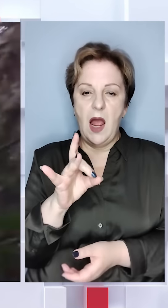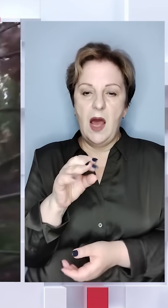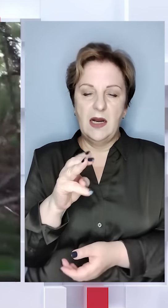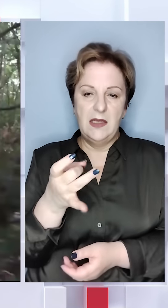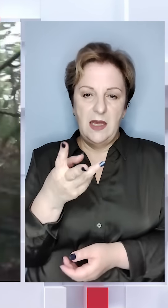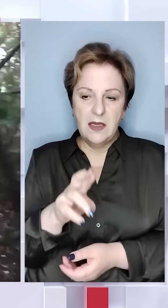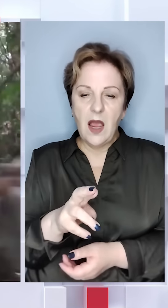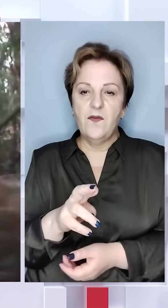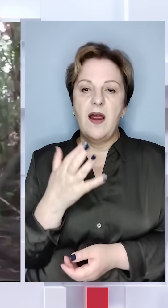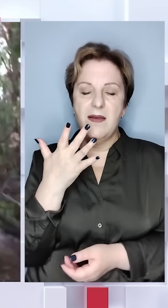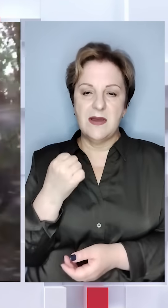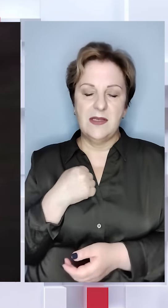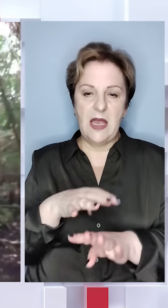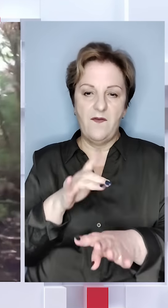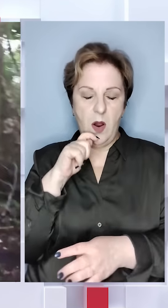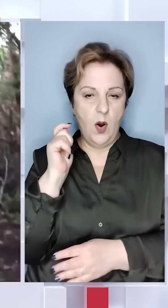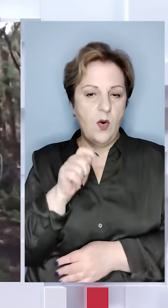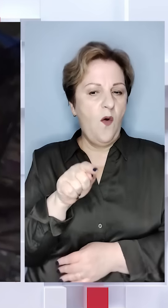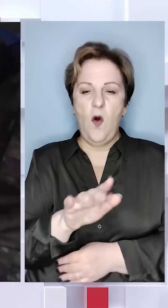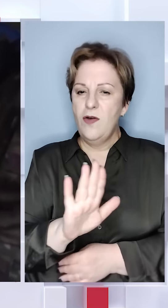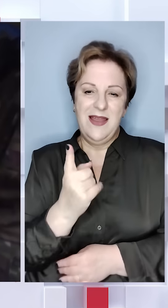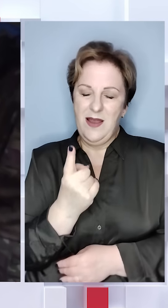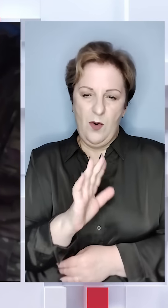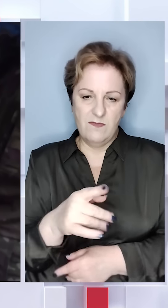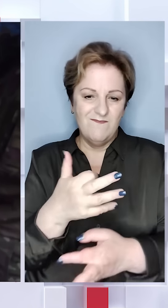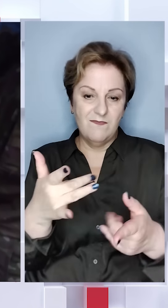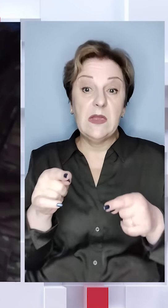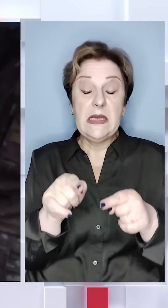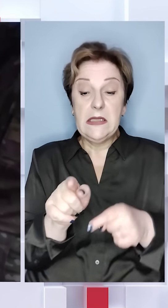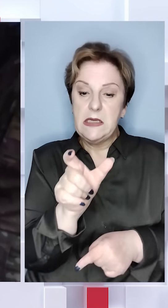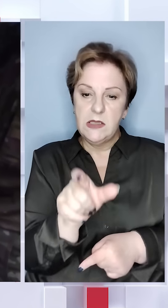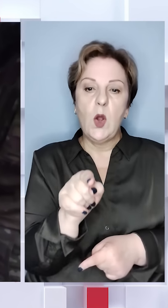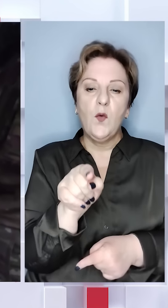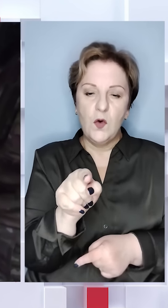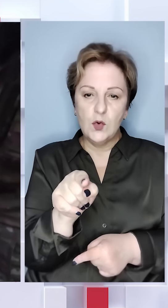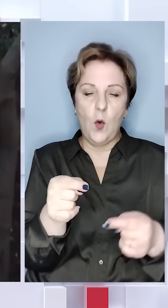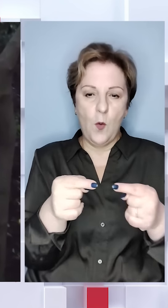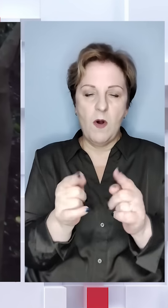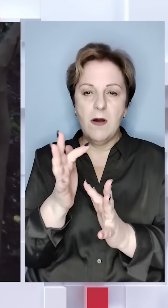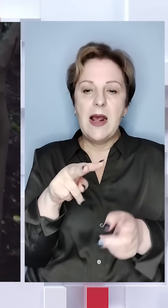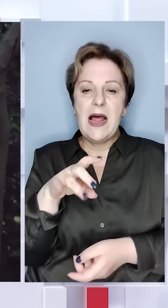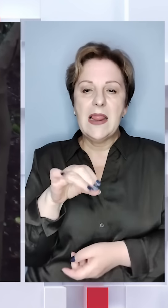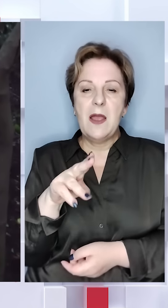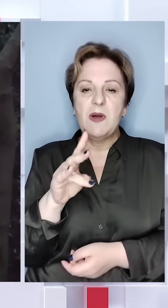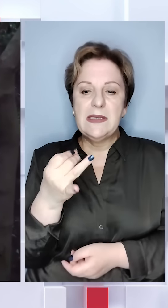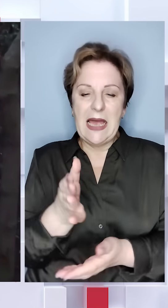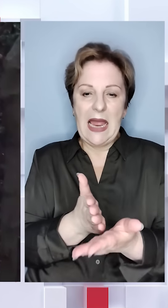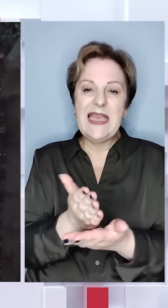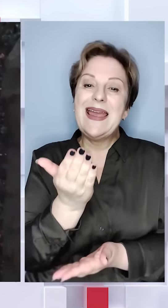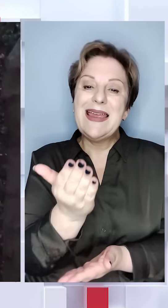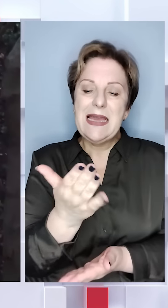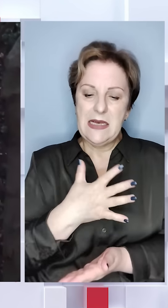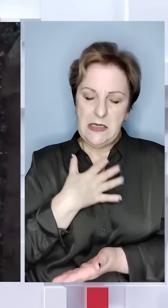оперативного призначення Нацгвардії України. Звісно, не вони одні. Але саме на цій ділянці, у цьому лісі, на липецькому напрямку,